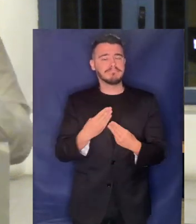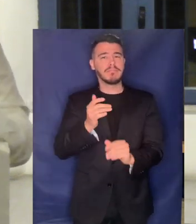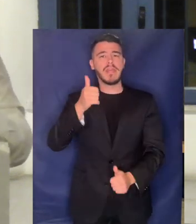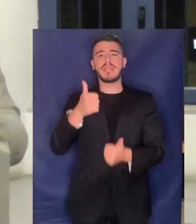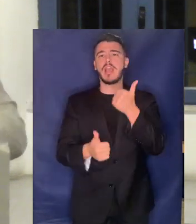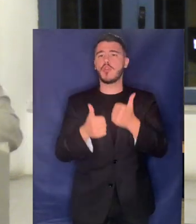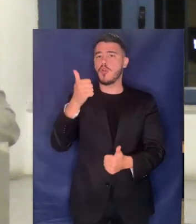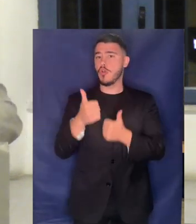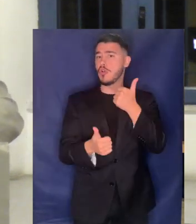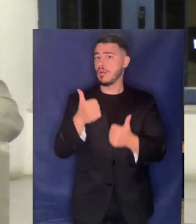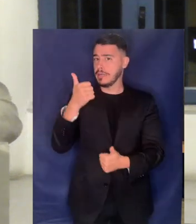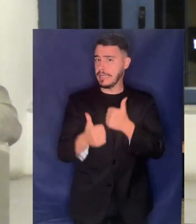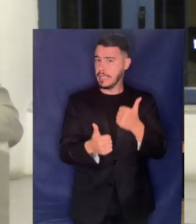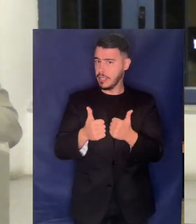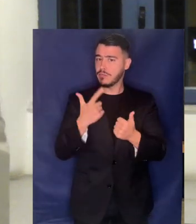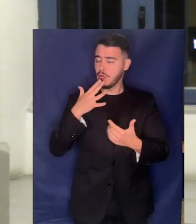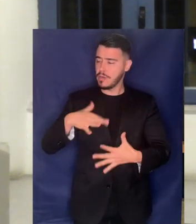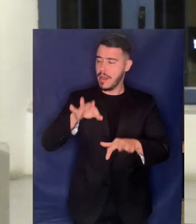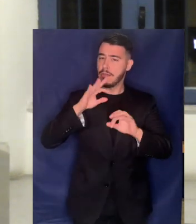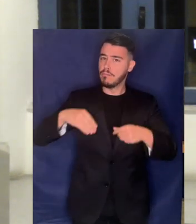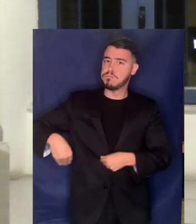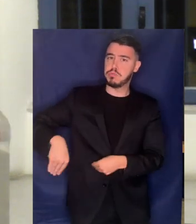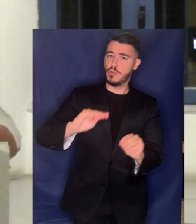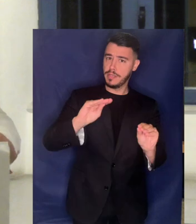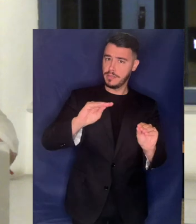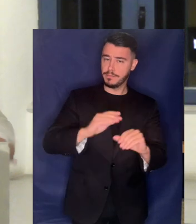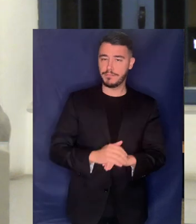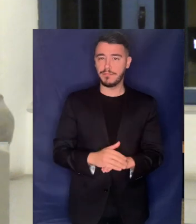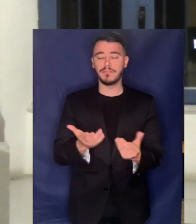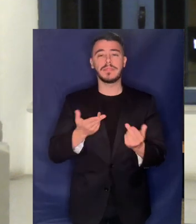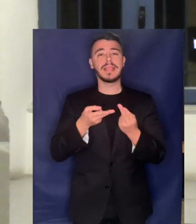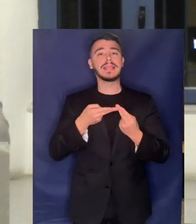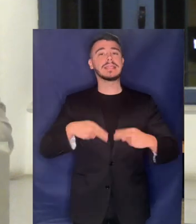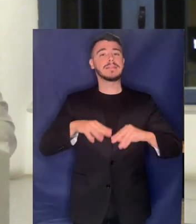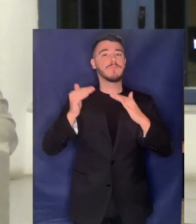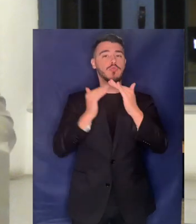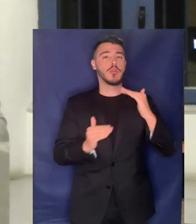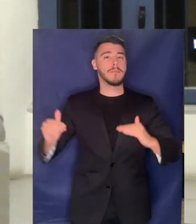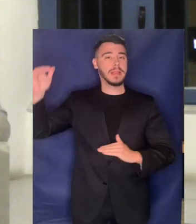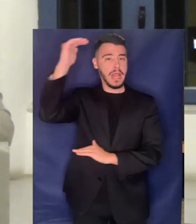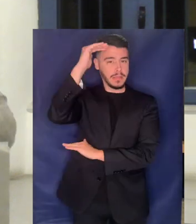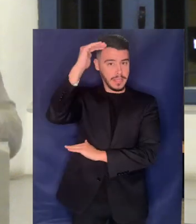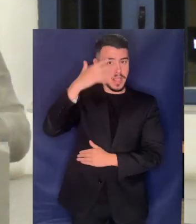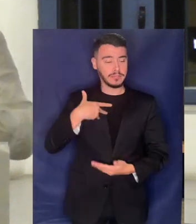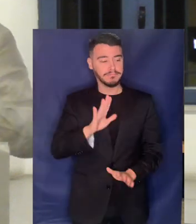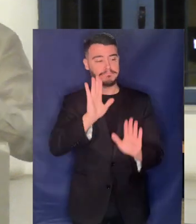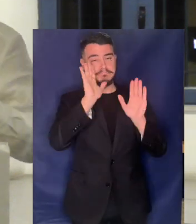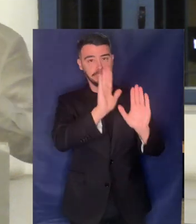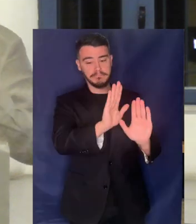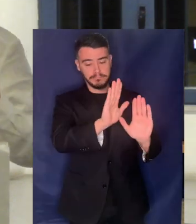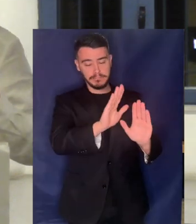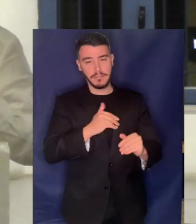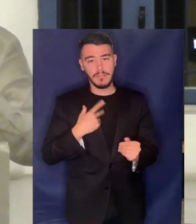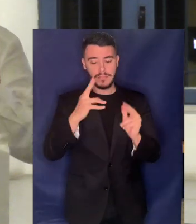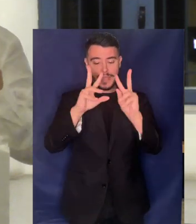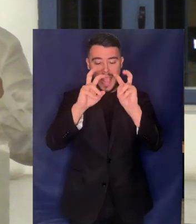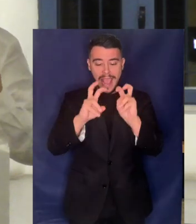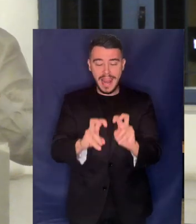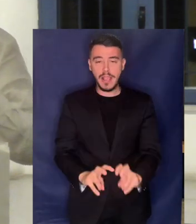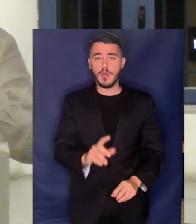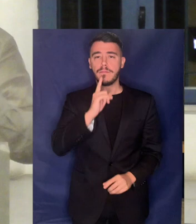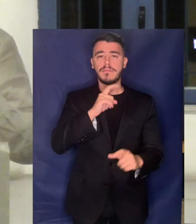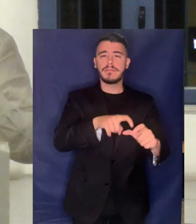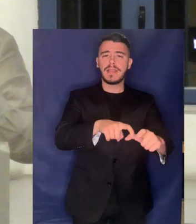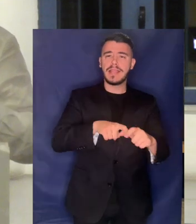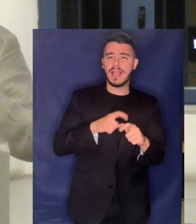γίνει το περίφημο ΣΔΙΤ έρχεται εδώ πέρα λοιπόν το Συμβούλιο της Επικρατείας και λέει ότι ο έλεγχος στην ΕΙΔΑΠ και την